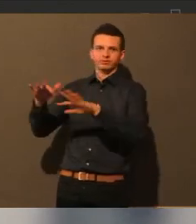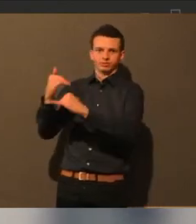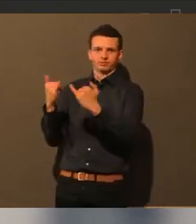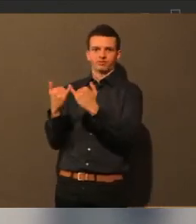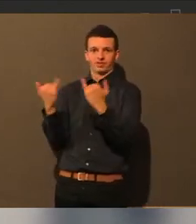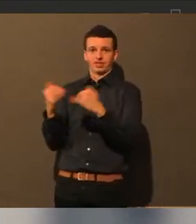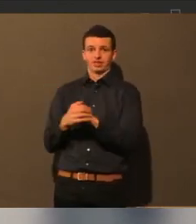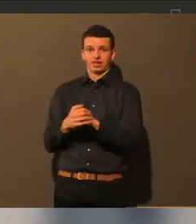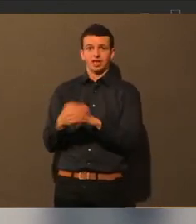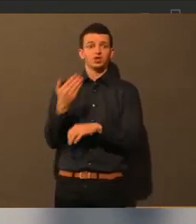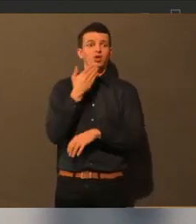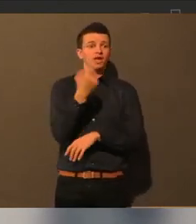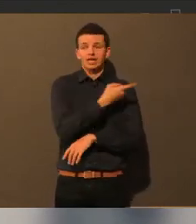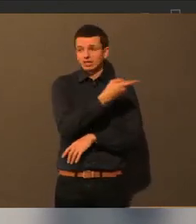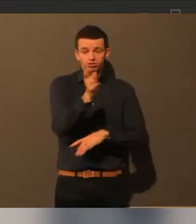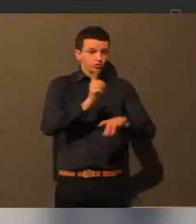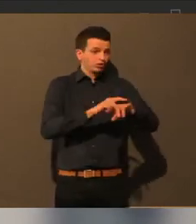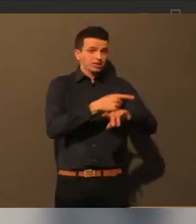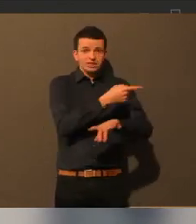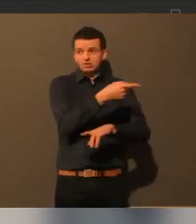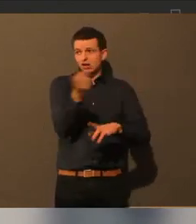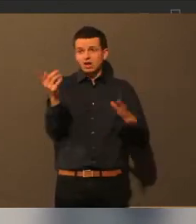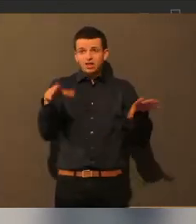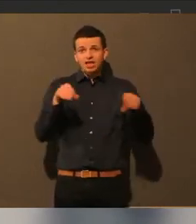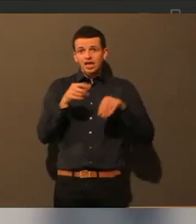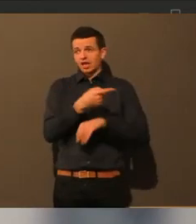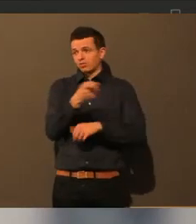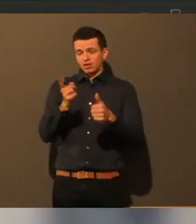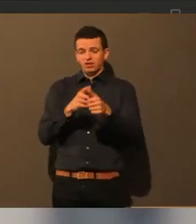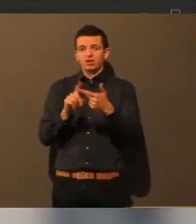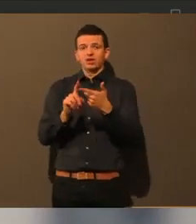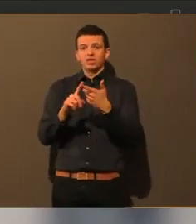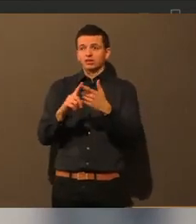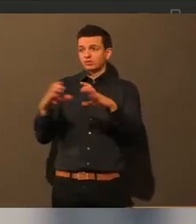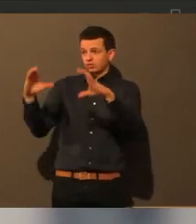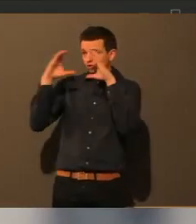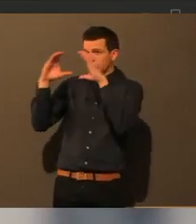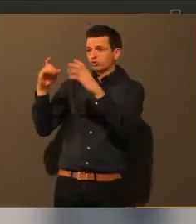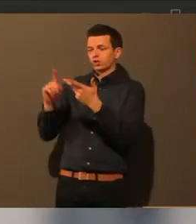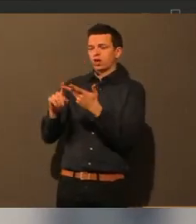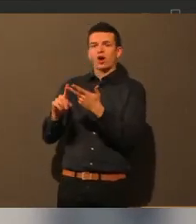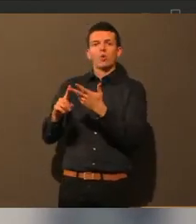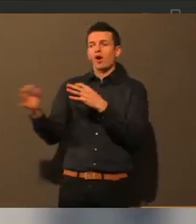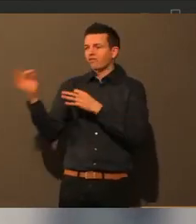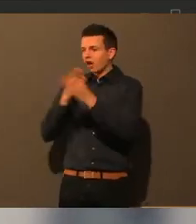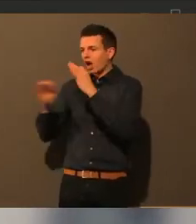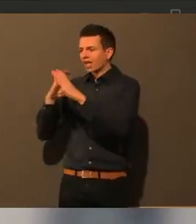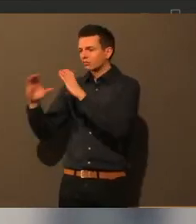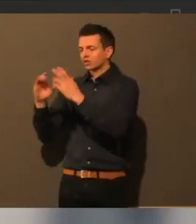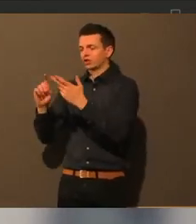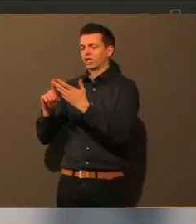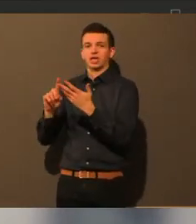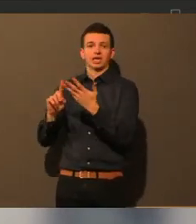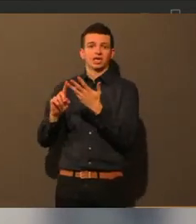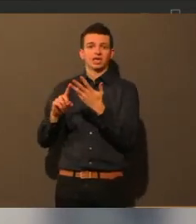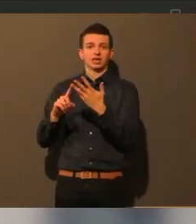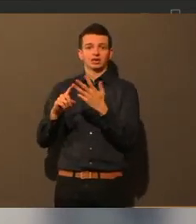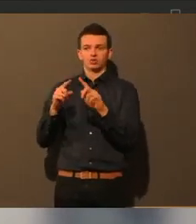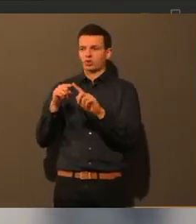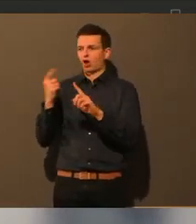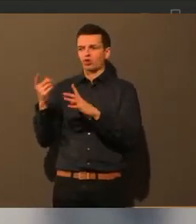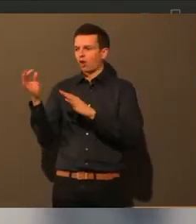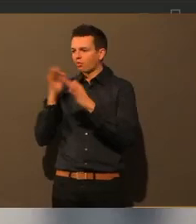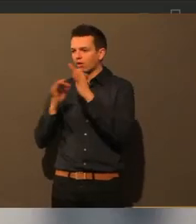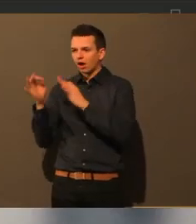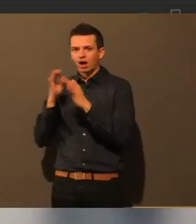Vorbesprechung. Ich bedanke mich bei allen, die reingeklickt haben, zugeschaut haben, die Fragen im Chat gestellt haben, die Fragen, die ansonsten aufgeploppt sind,